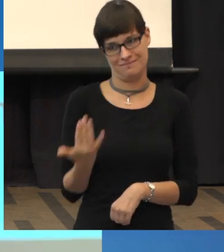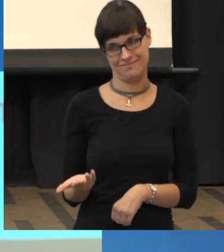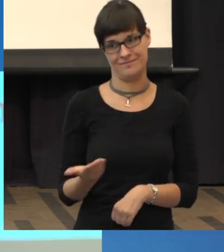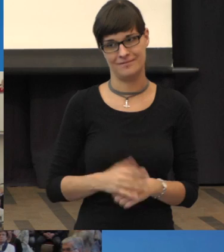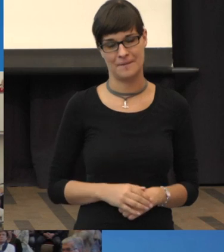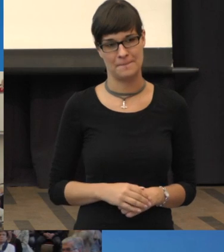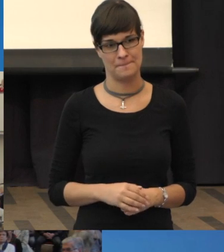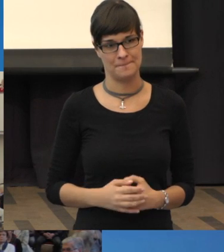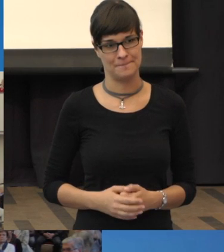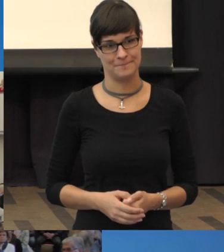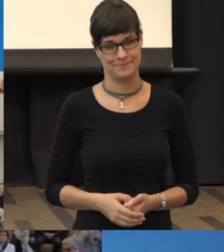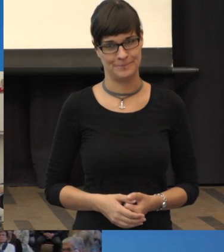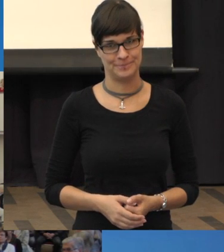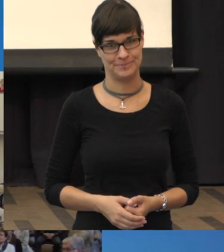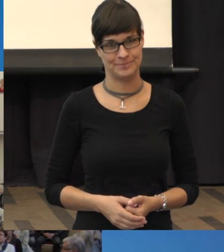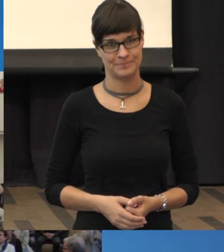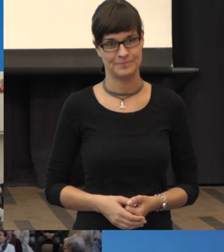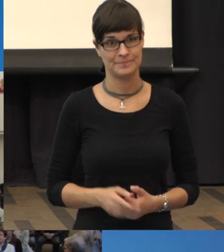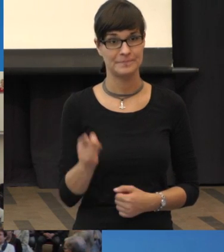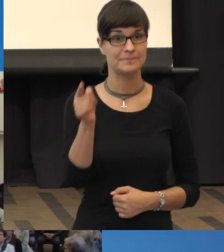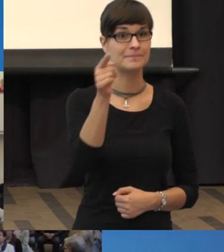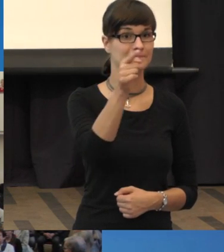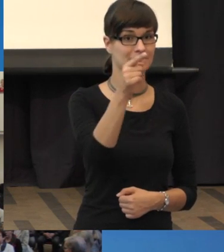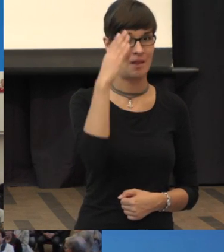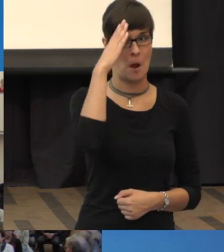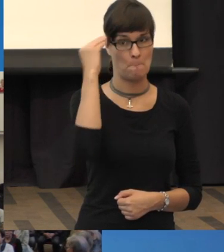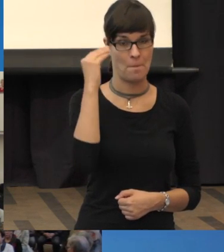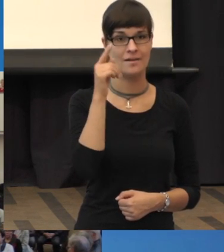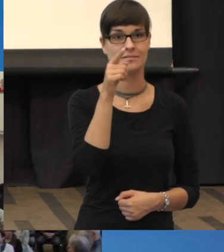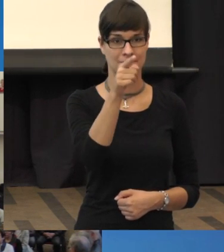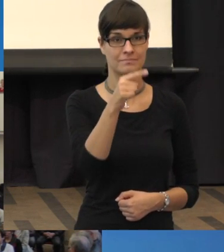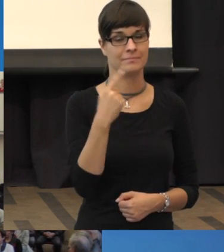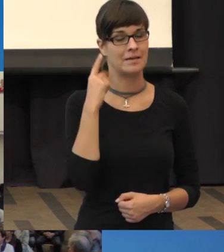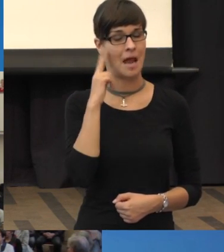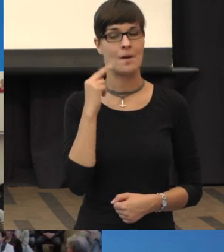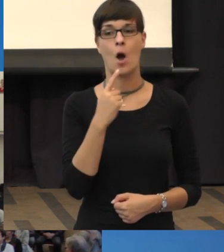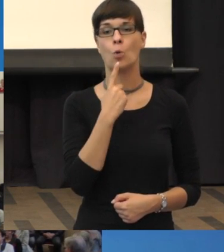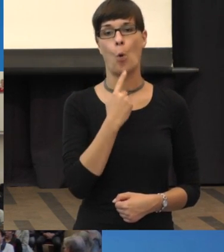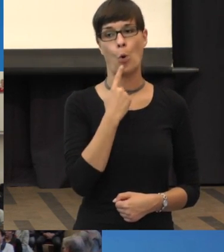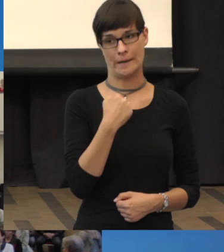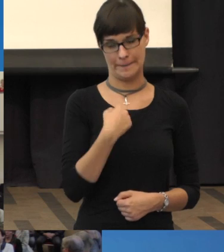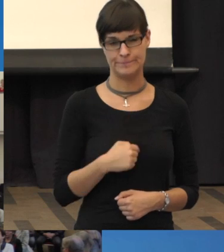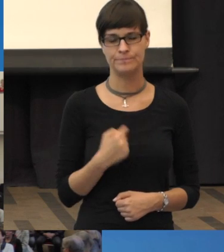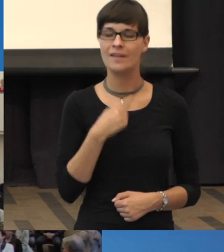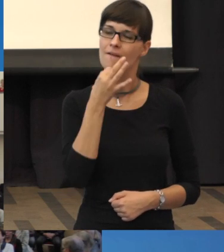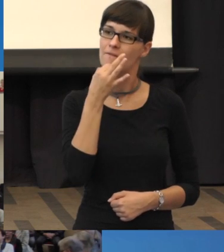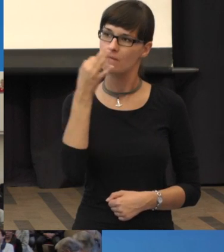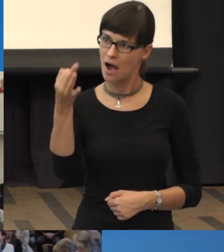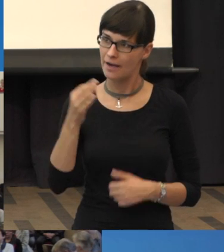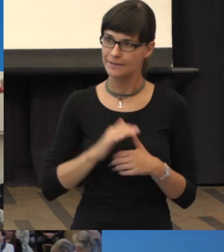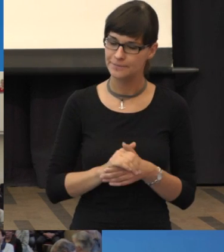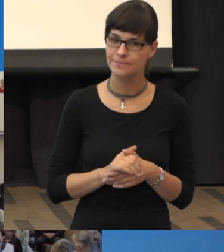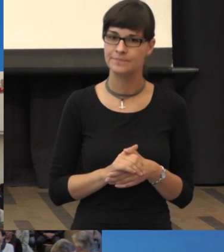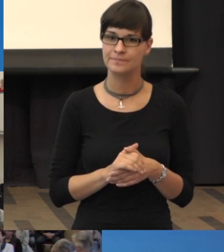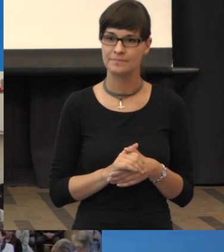Danke. So, jetzt bin ich hier drüben. Mein Name ist Rode. Ich habe folgende Frage. Wie ist